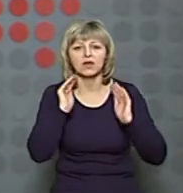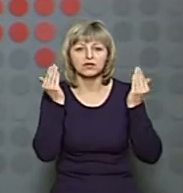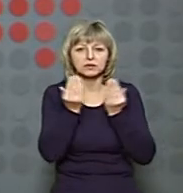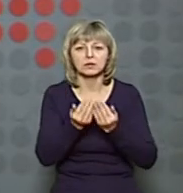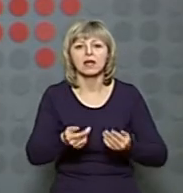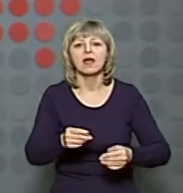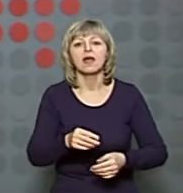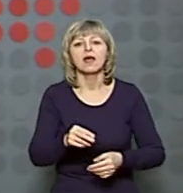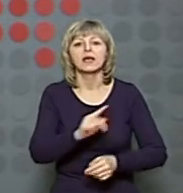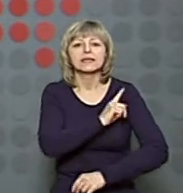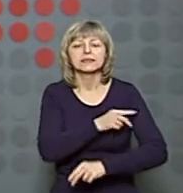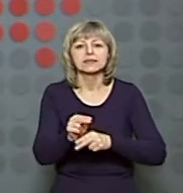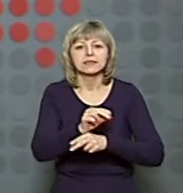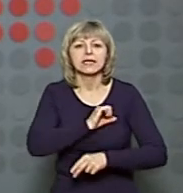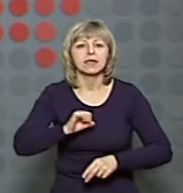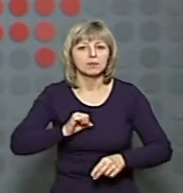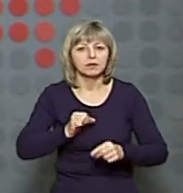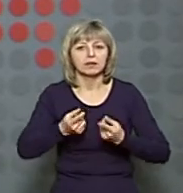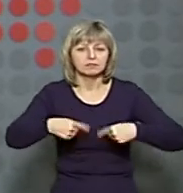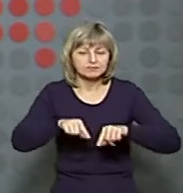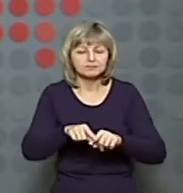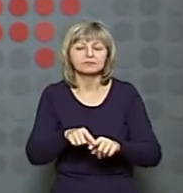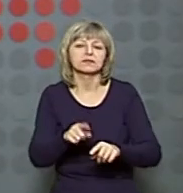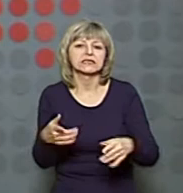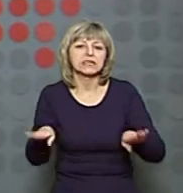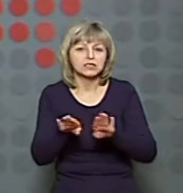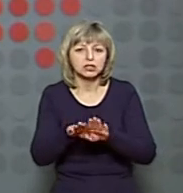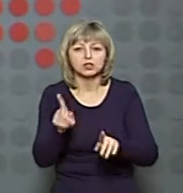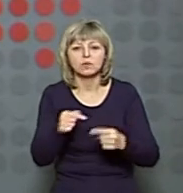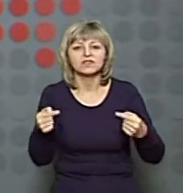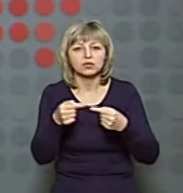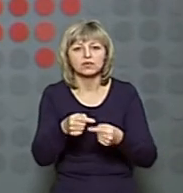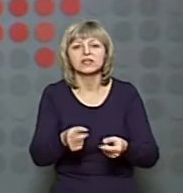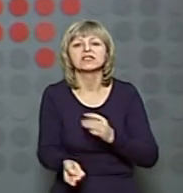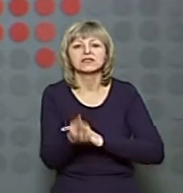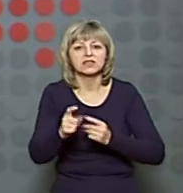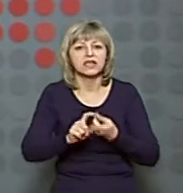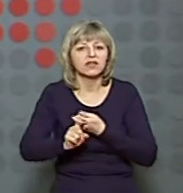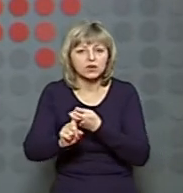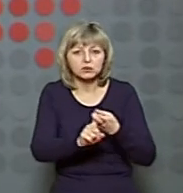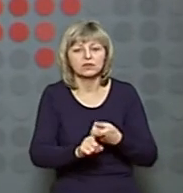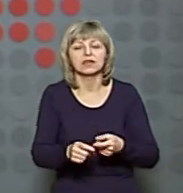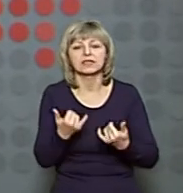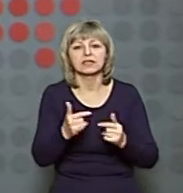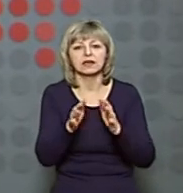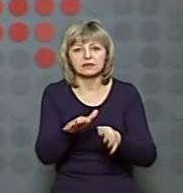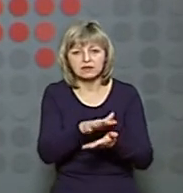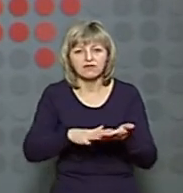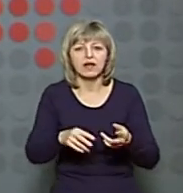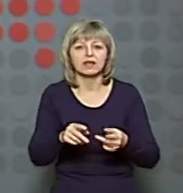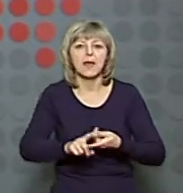зачинене. Зі слів Тетяни Щербак, аби встановити джерело інфікування, ведеться епідеміологічне розслідування.